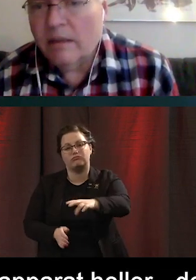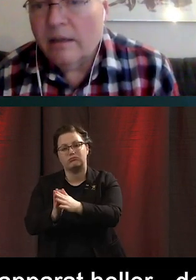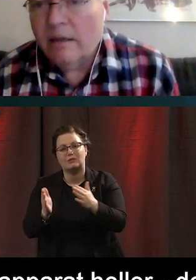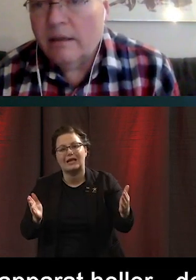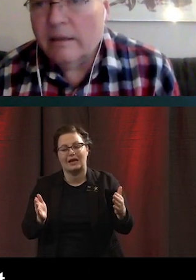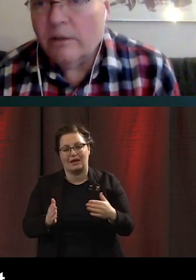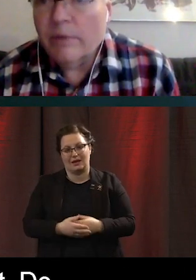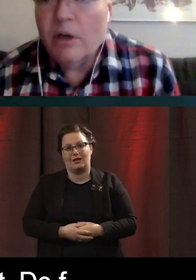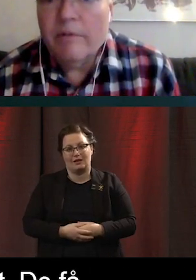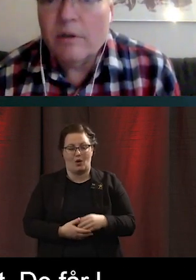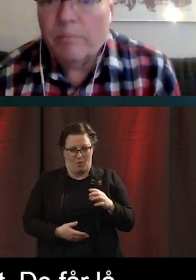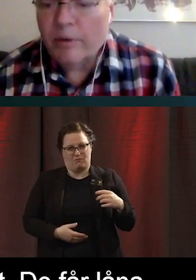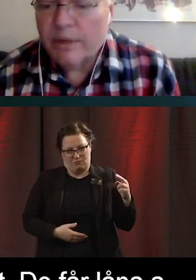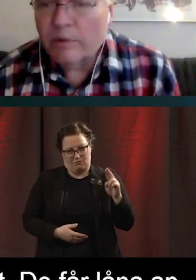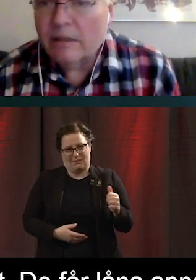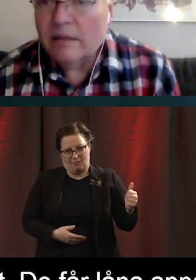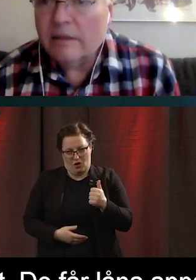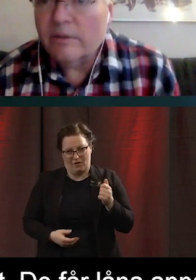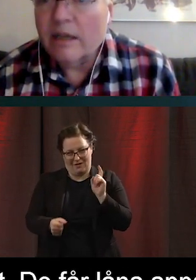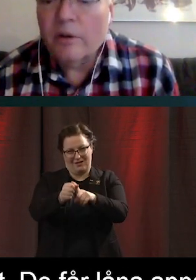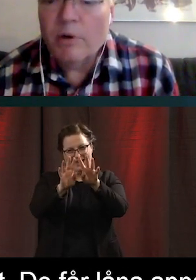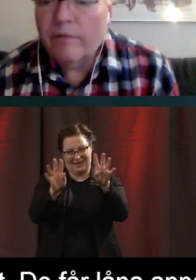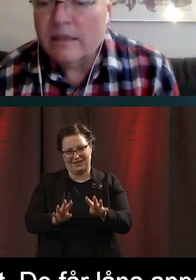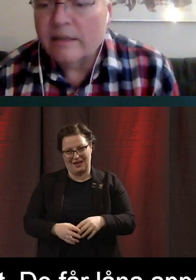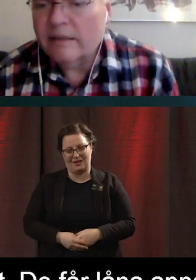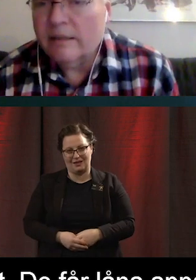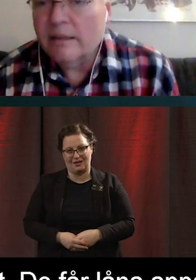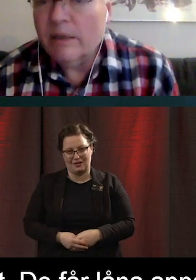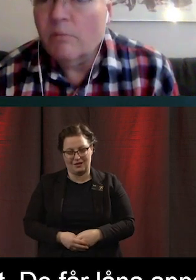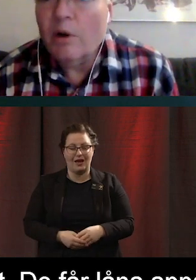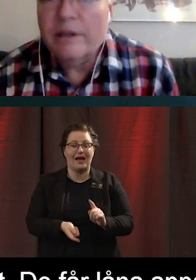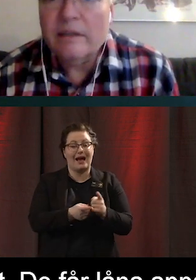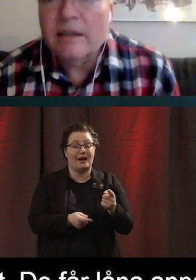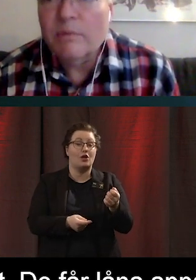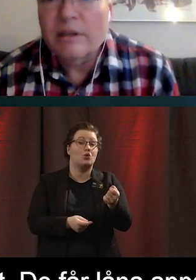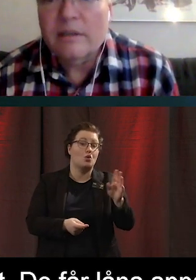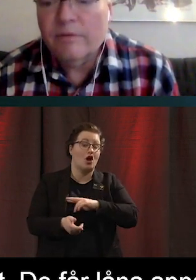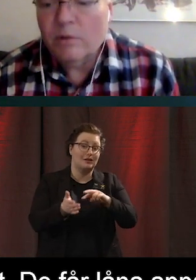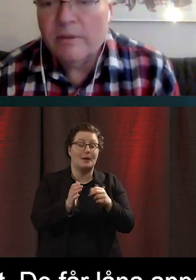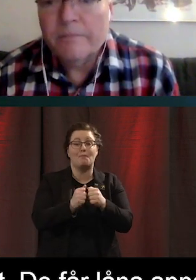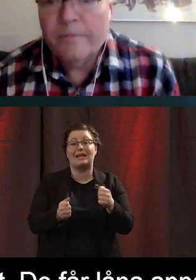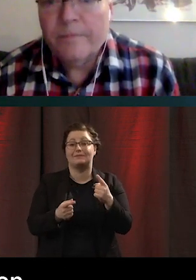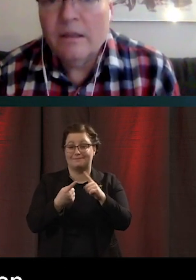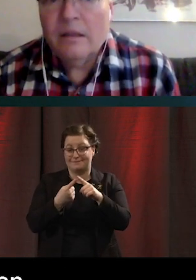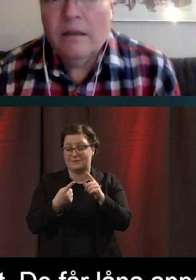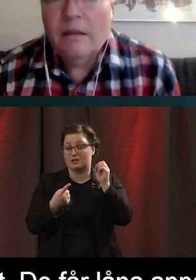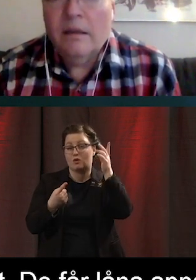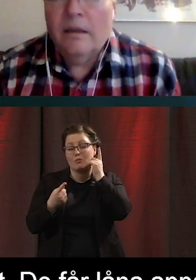när de behöver koppla upp sig mot internet. Så kan de ha vissa strategier men de har inte den här smarta telefonen.